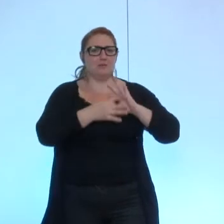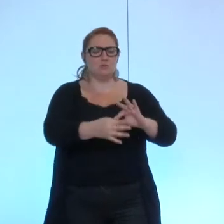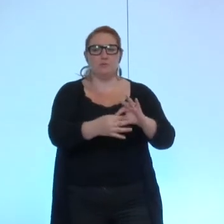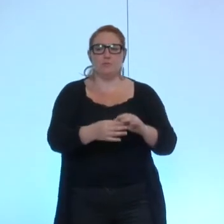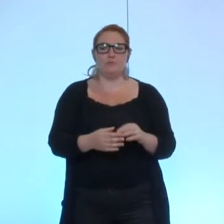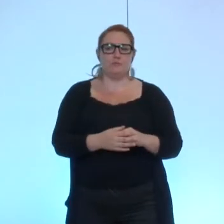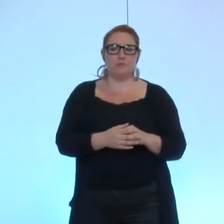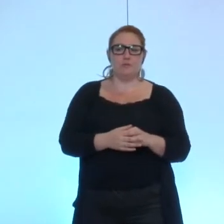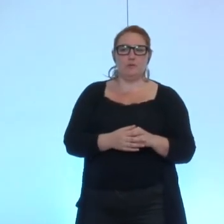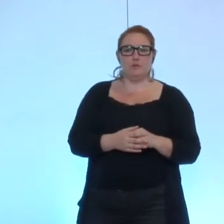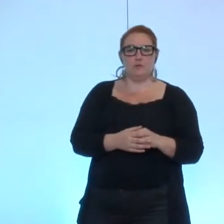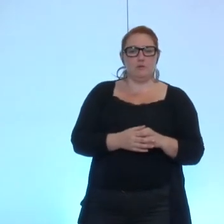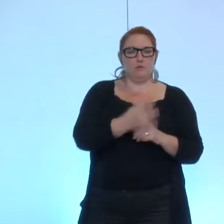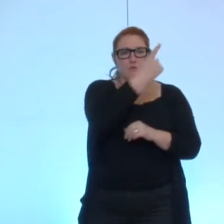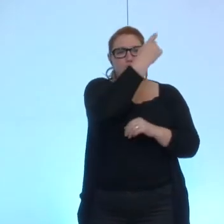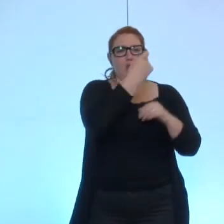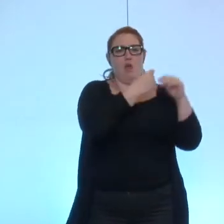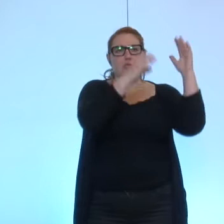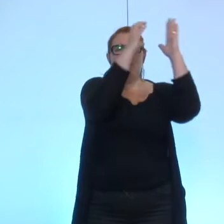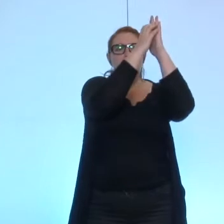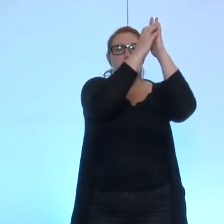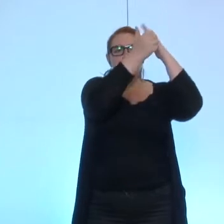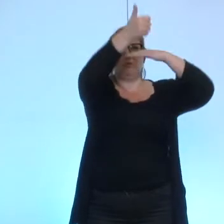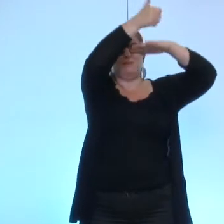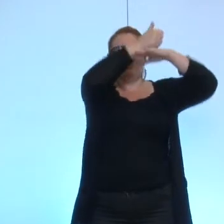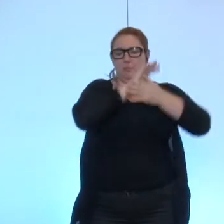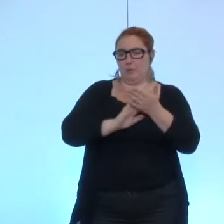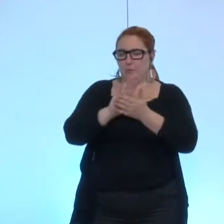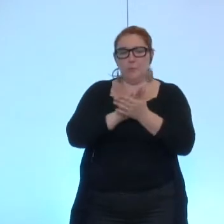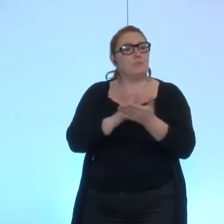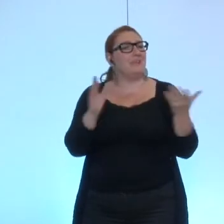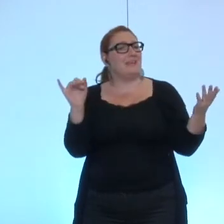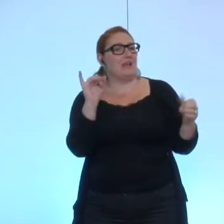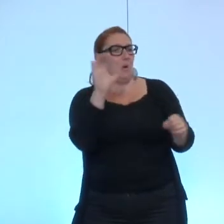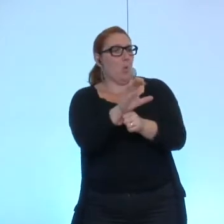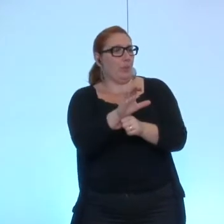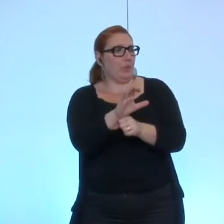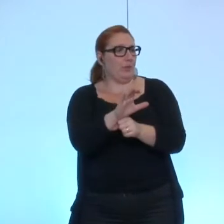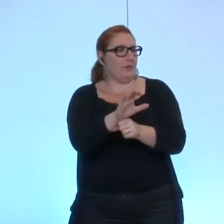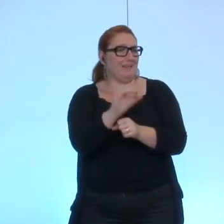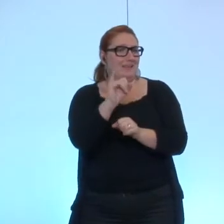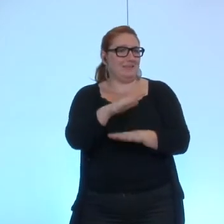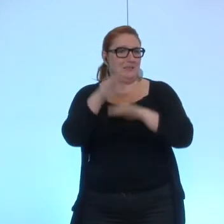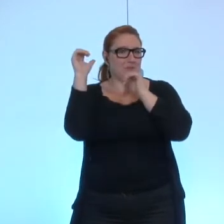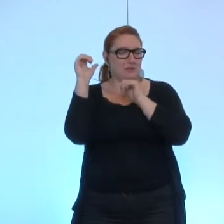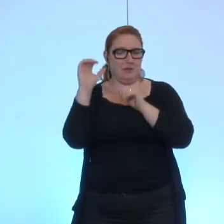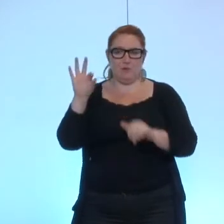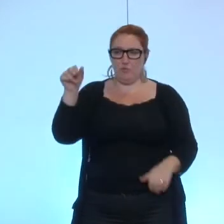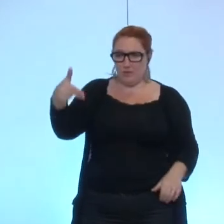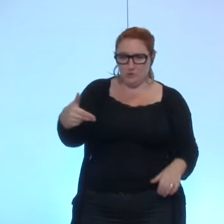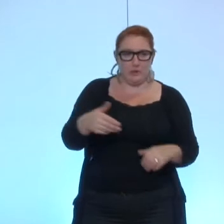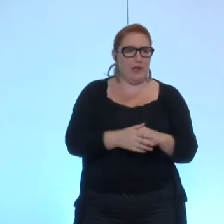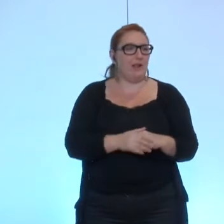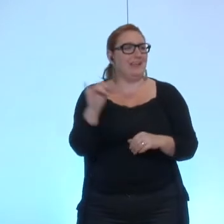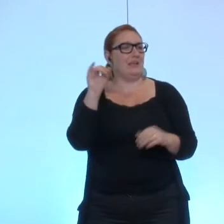délibération cadre de la délibération cadre tout à fait pardon qui est contre qui s'abstient le fond national